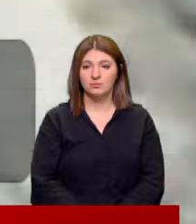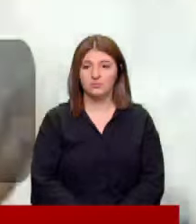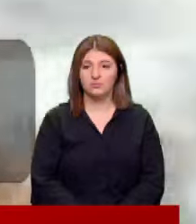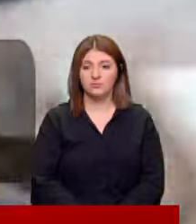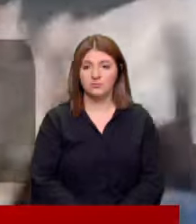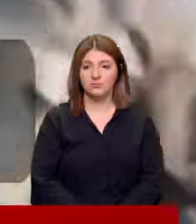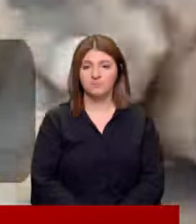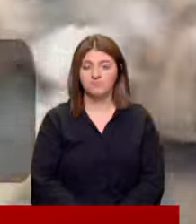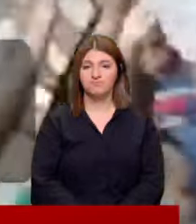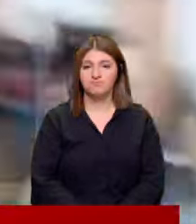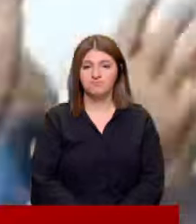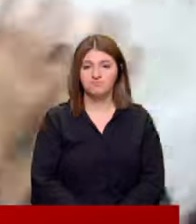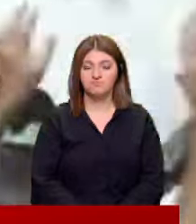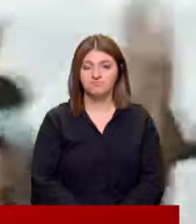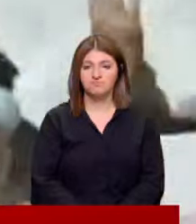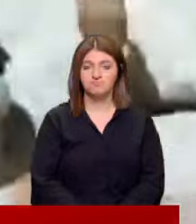Aldırın